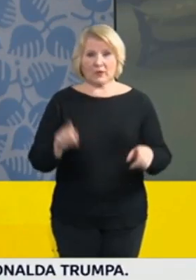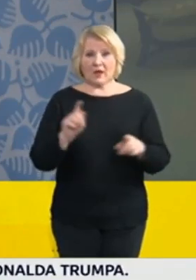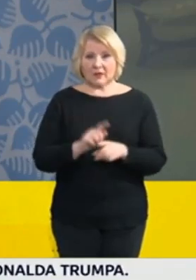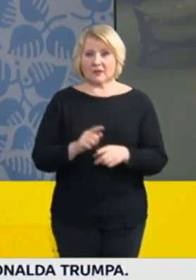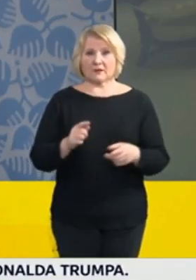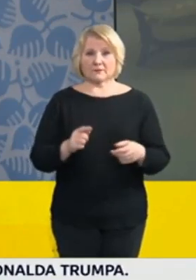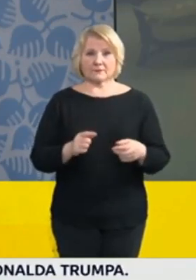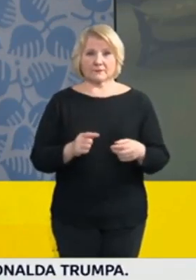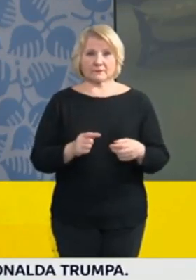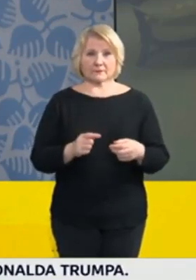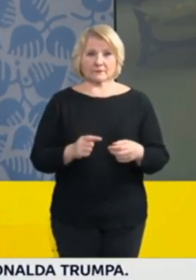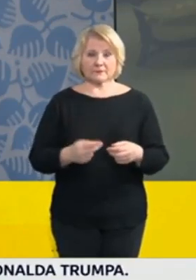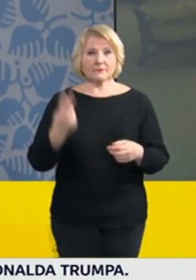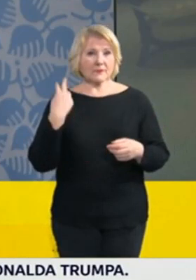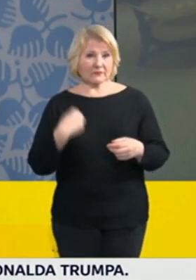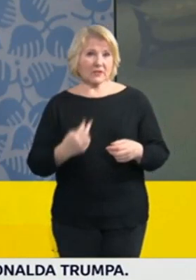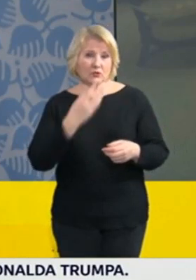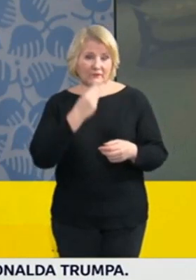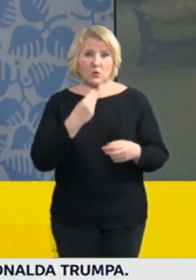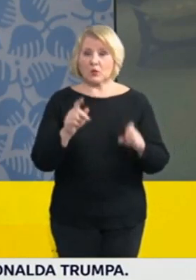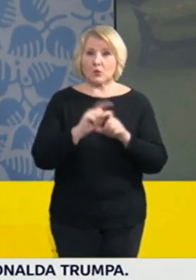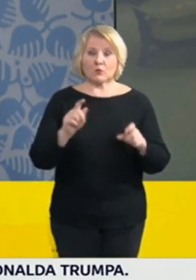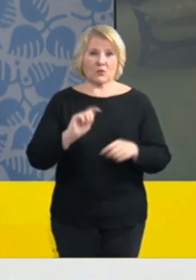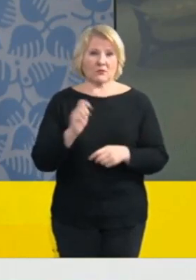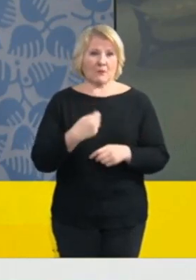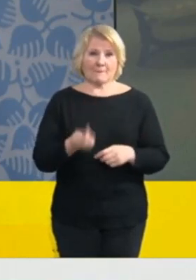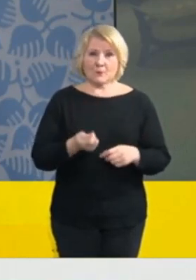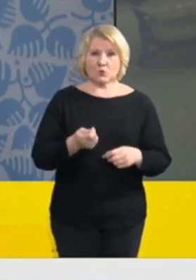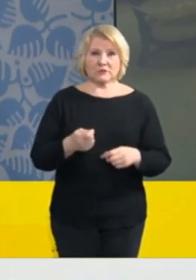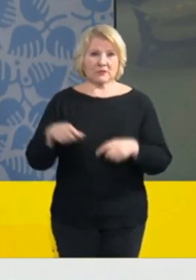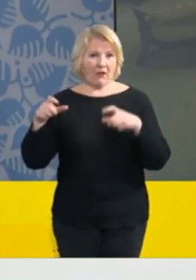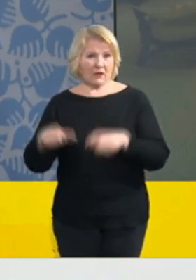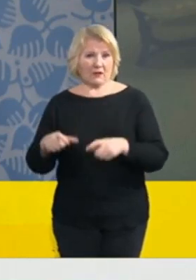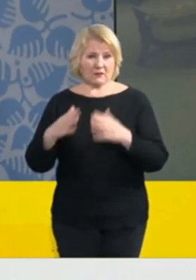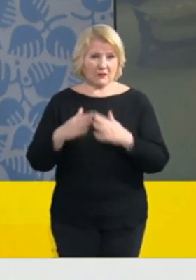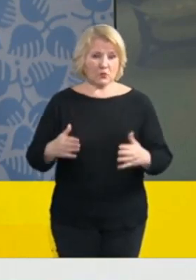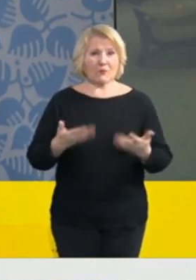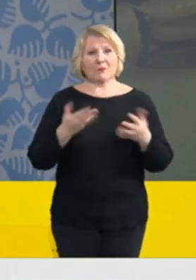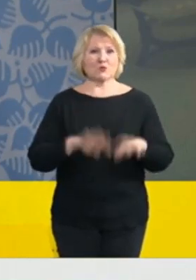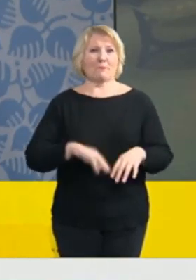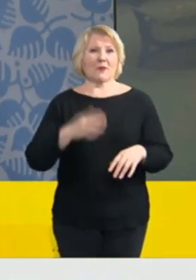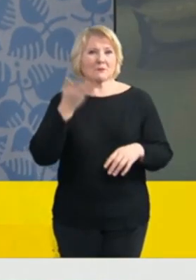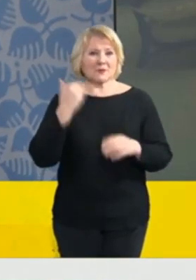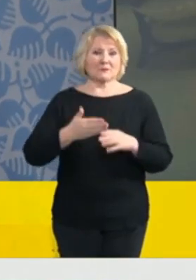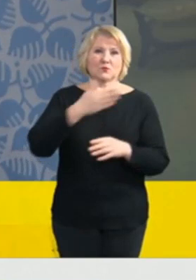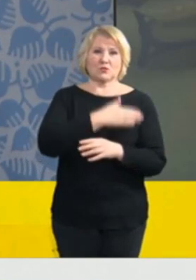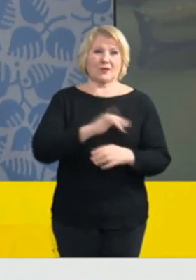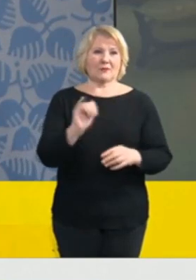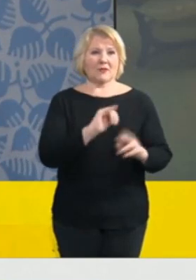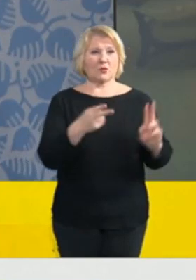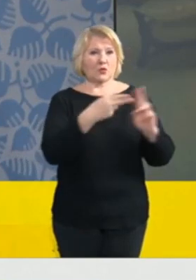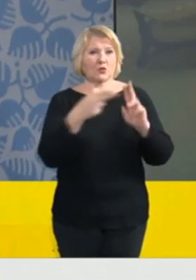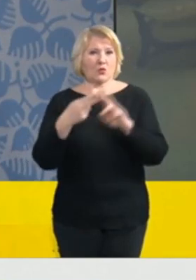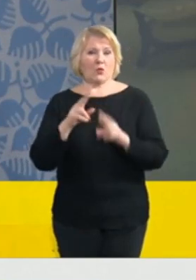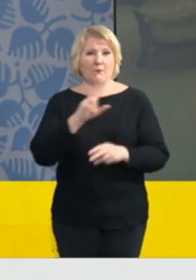příjemnější, protože nebudou muset odcházet do karantény, když se setkají s pozitivním člověkem.